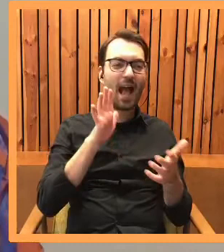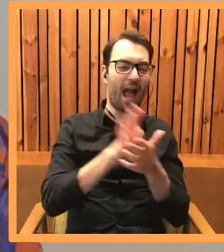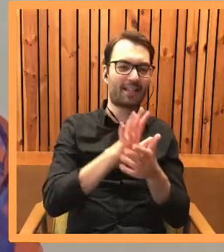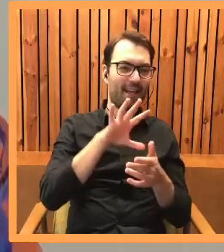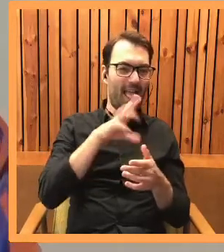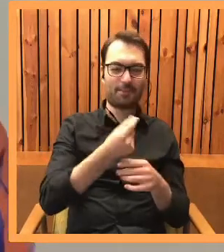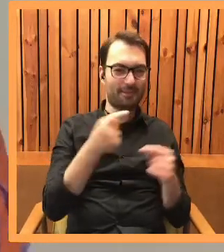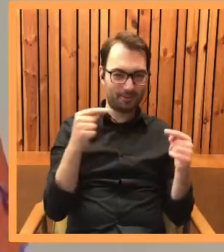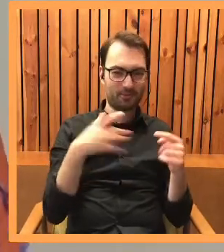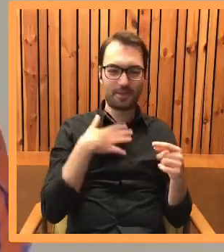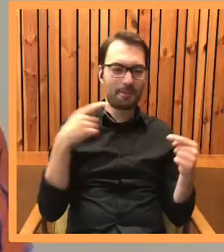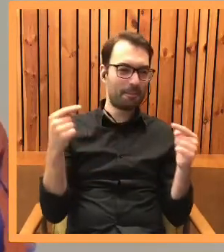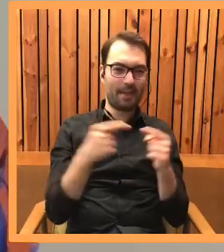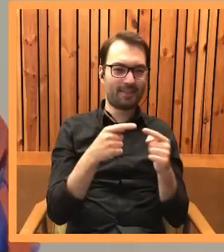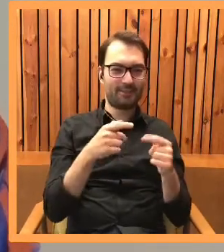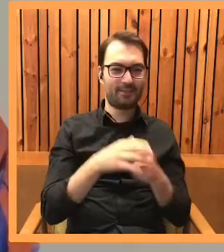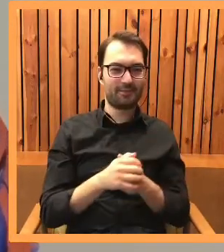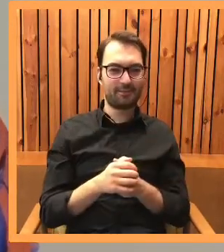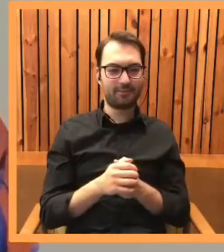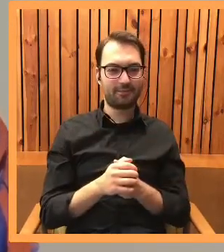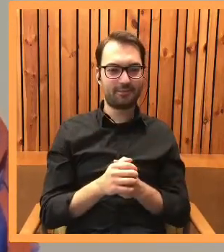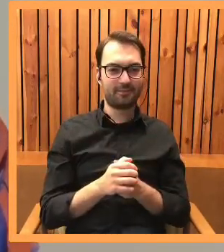razem z naszym marszandem,